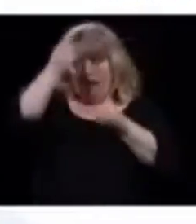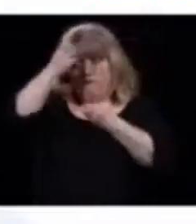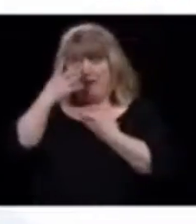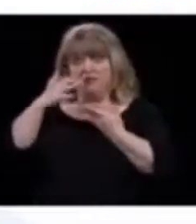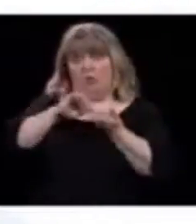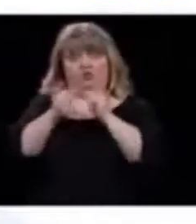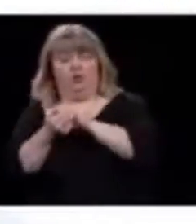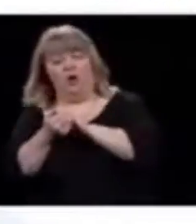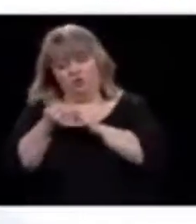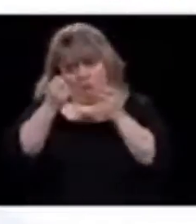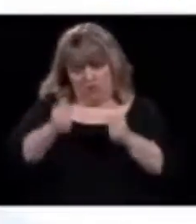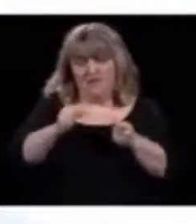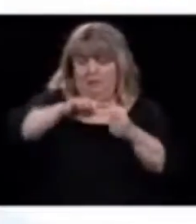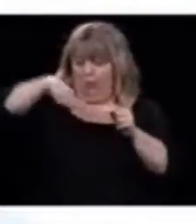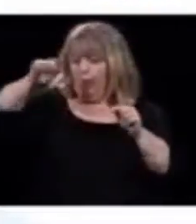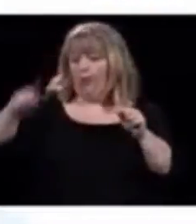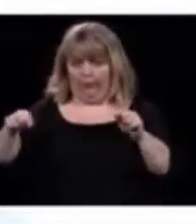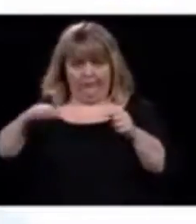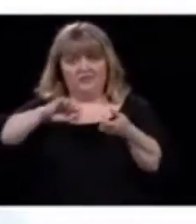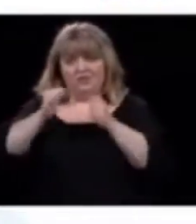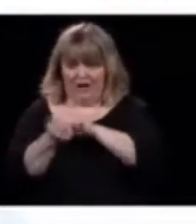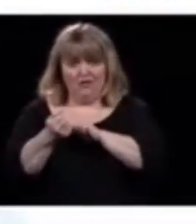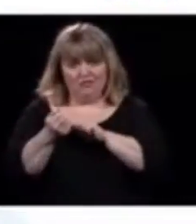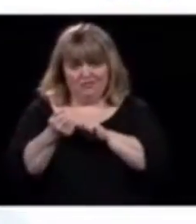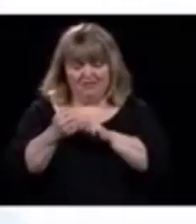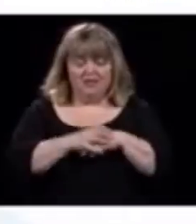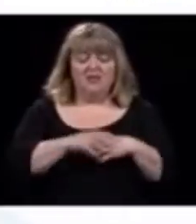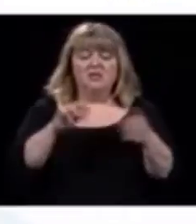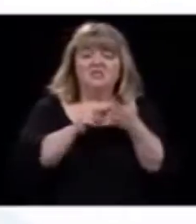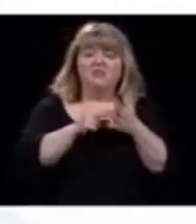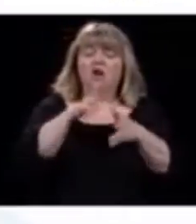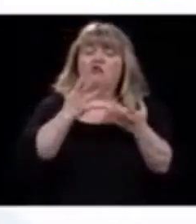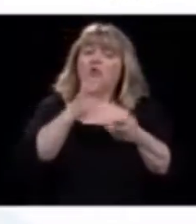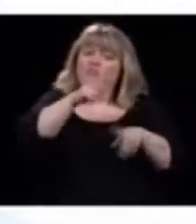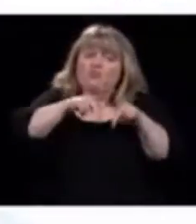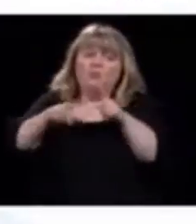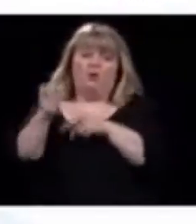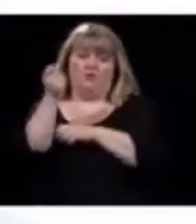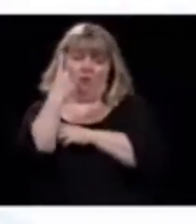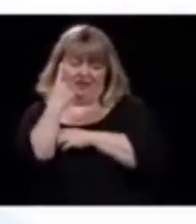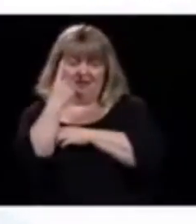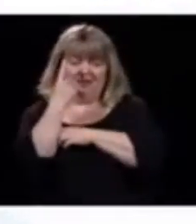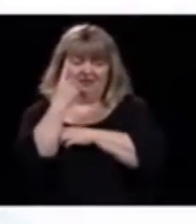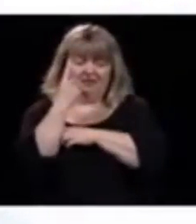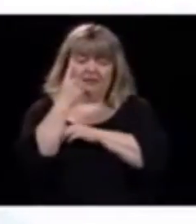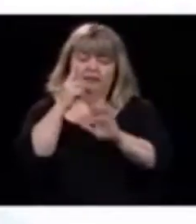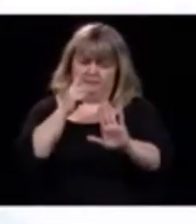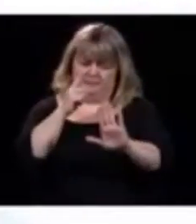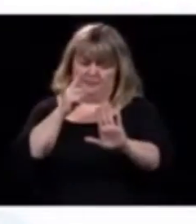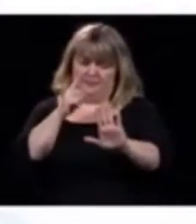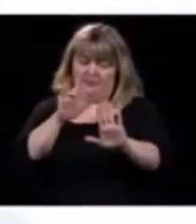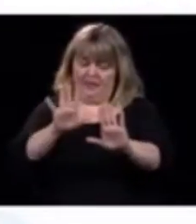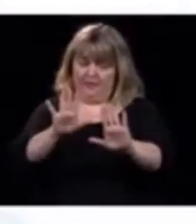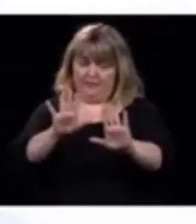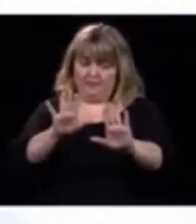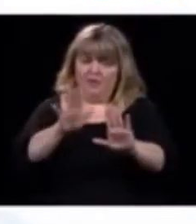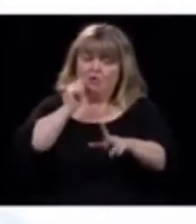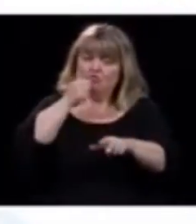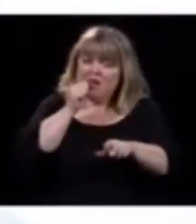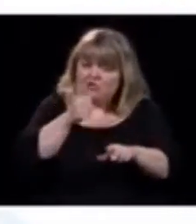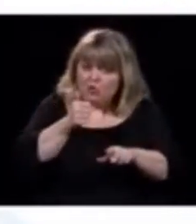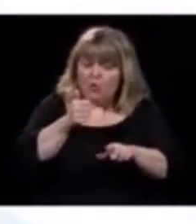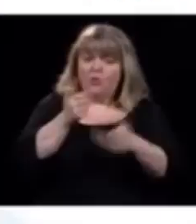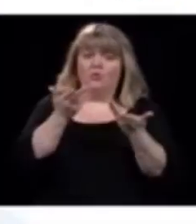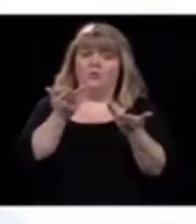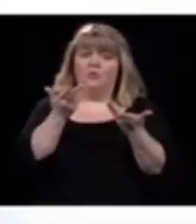Mais ce que je peux vous dire, globalement, pour que la population comprenne, on est… Puis quand je dis ça, là, à chaque jour,